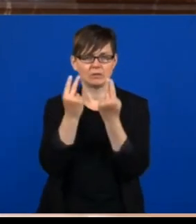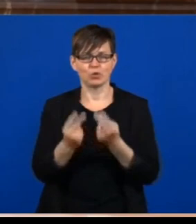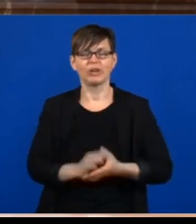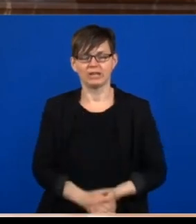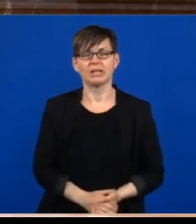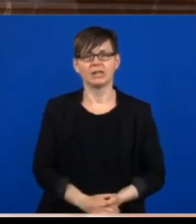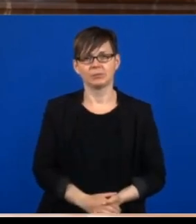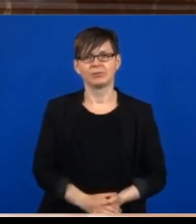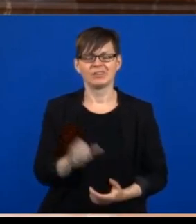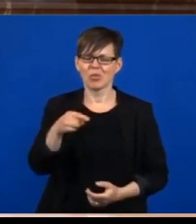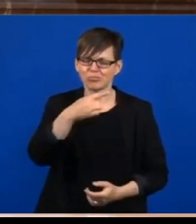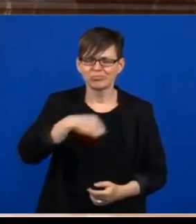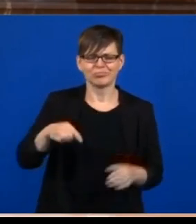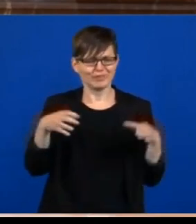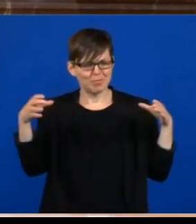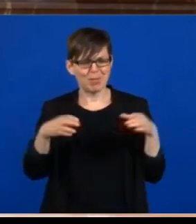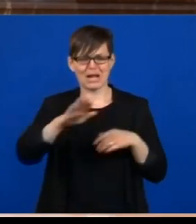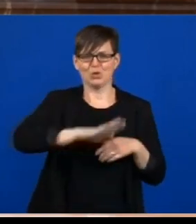wir sind ein Ballungsraum und sitzen alle in einem Boot. paar vorhanden Und